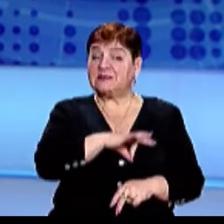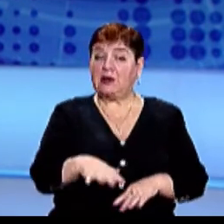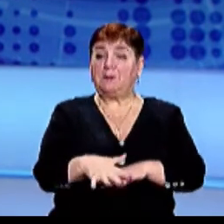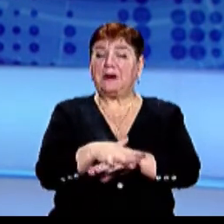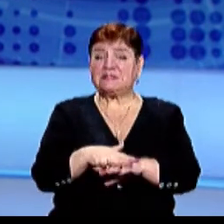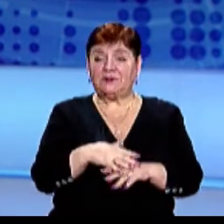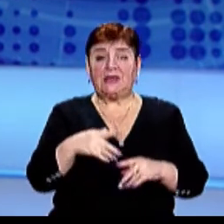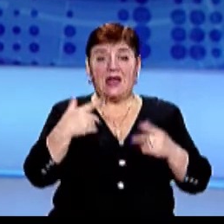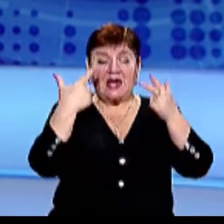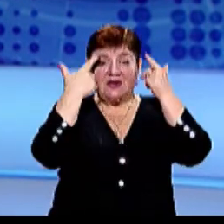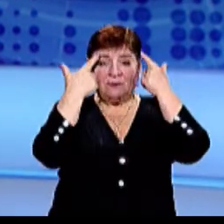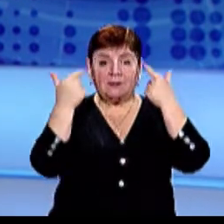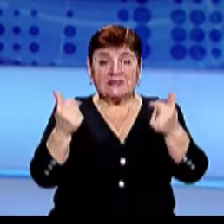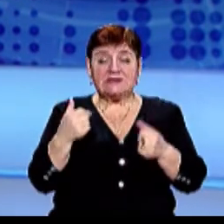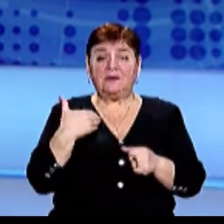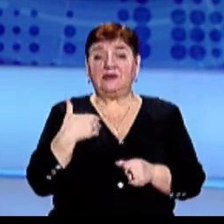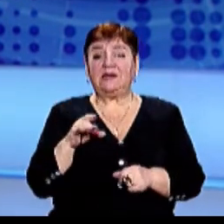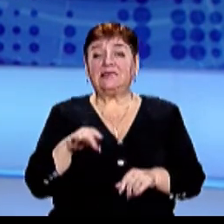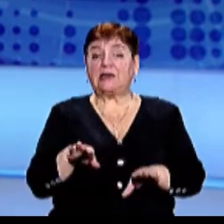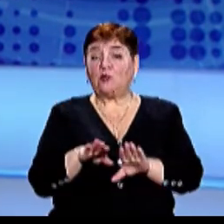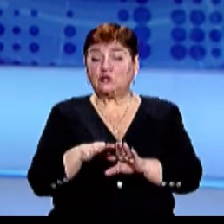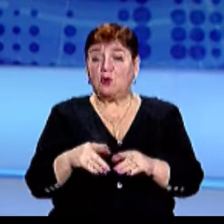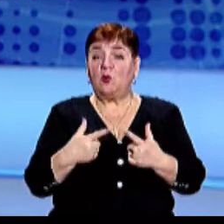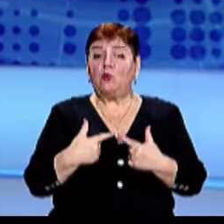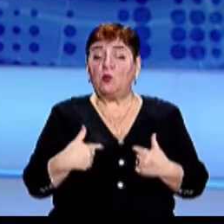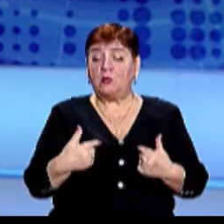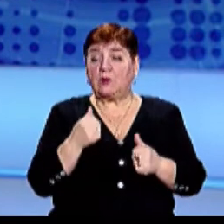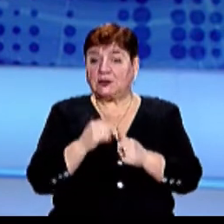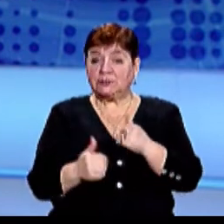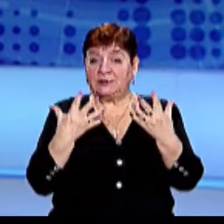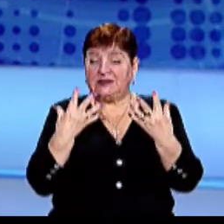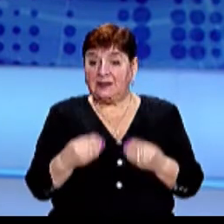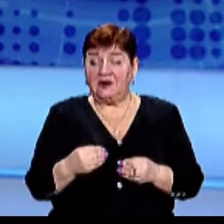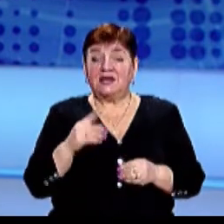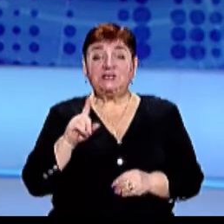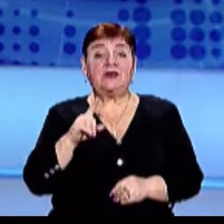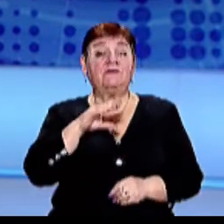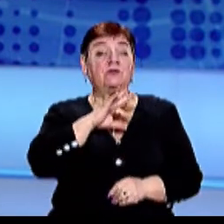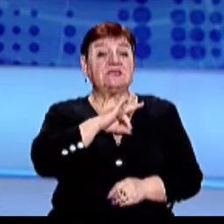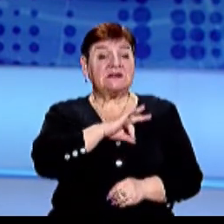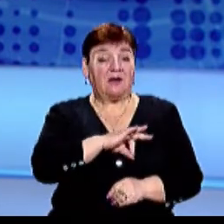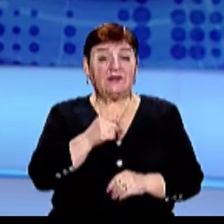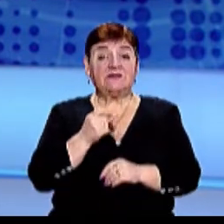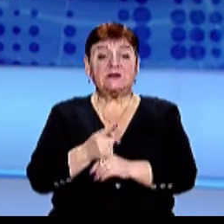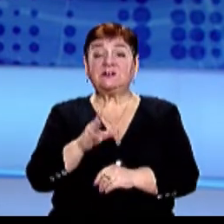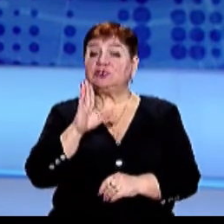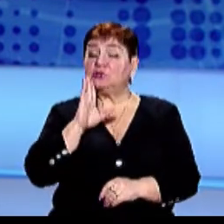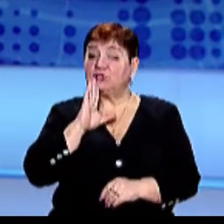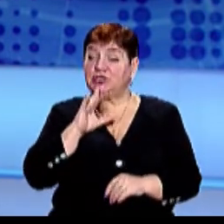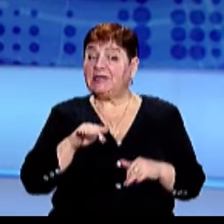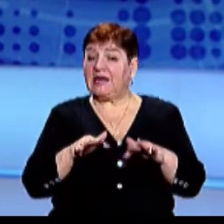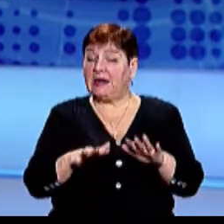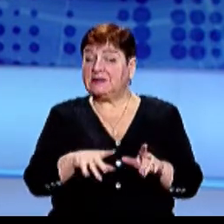масової інформації, університетах, бібліотеках, а також у повсякденному житті Чи використовують слова на позначення жіночих видів